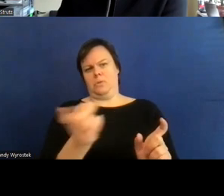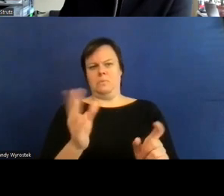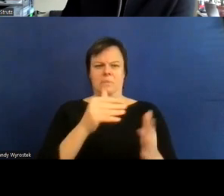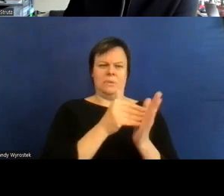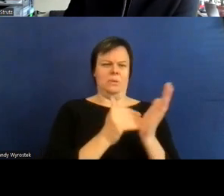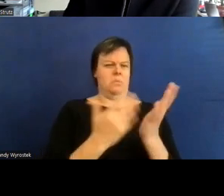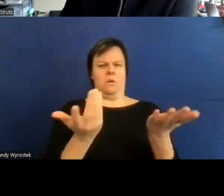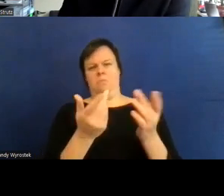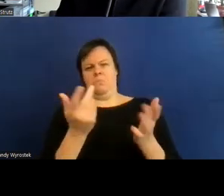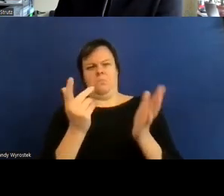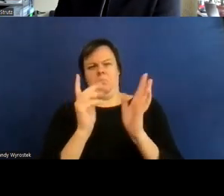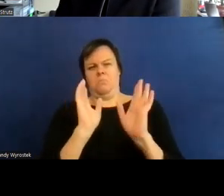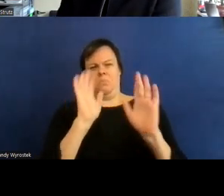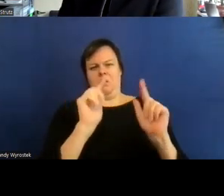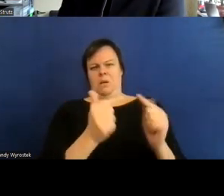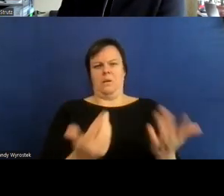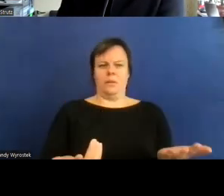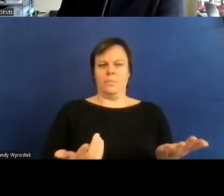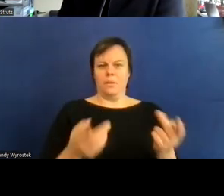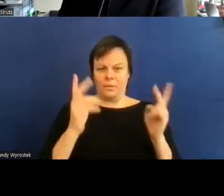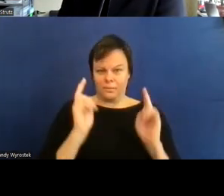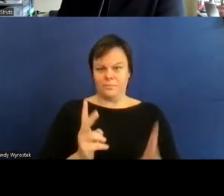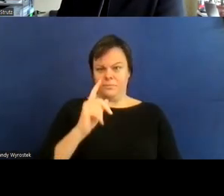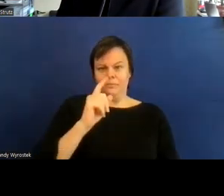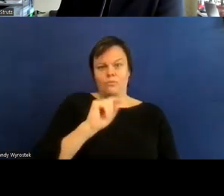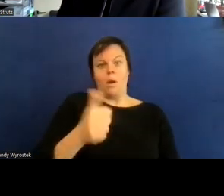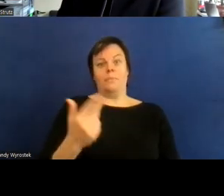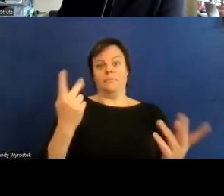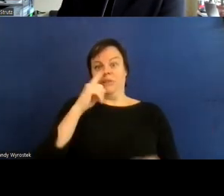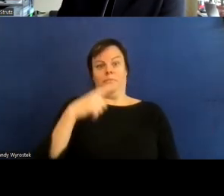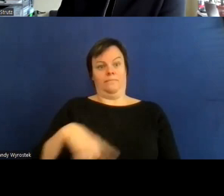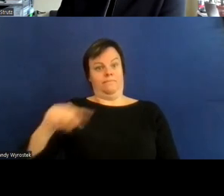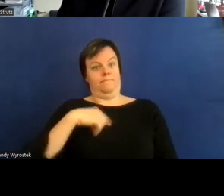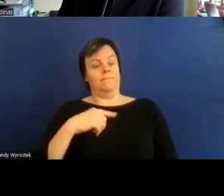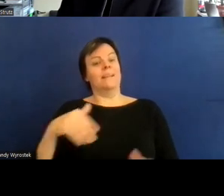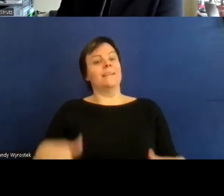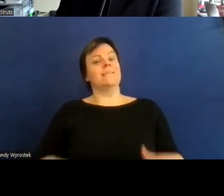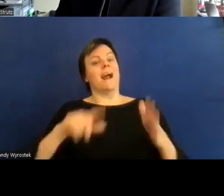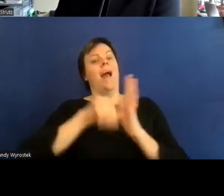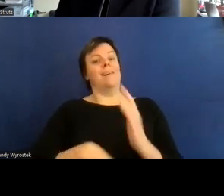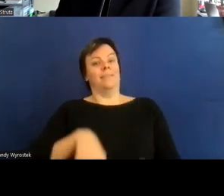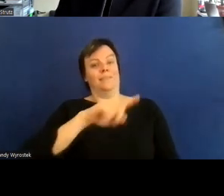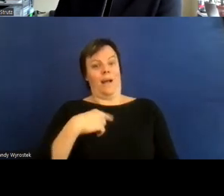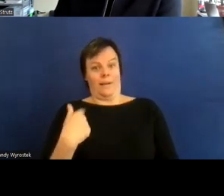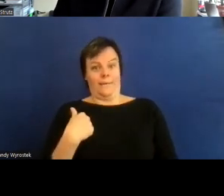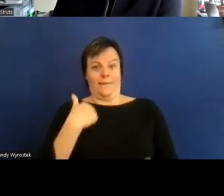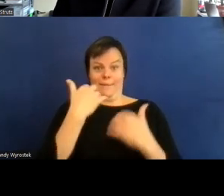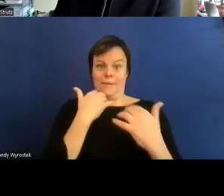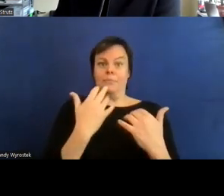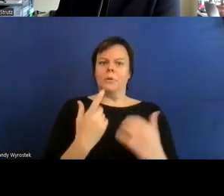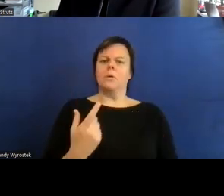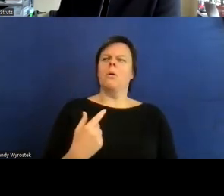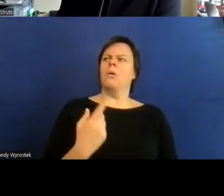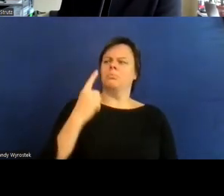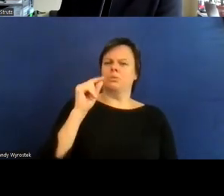dienstleister zum beispiel sprechen es gibt eigentlich keine käufer es gibt kaum nutzer innen für mein produkt die tatsächlich ein barrierefreies